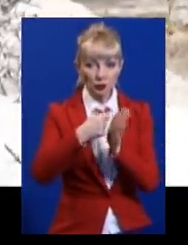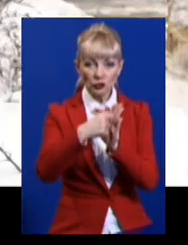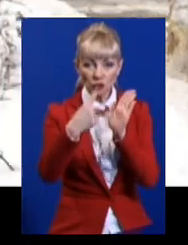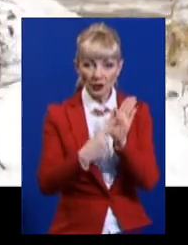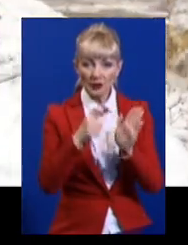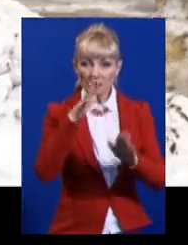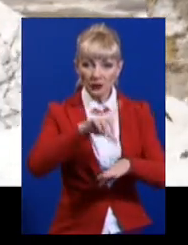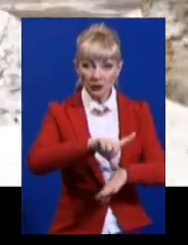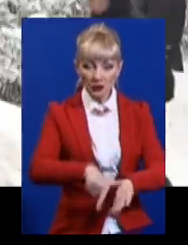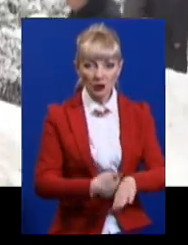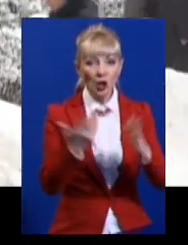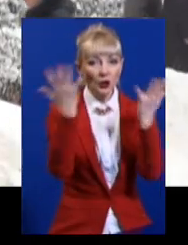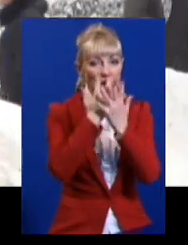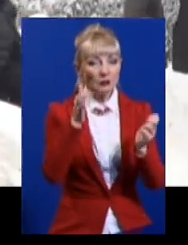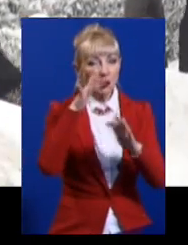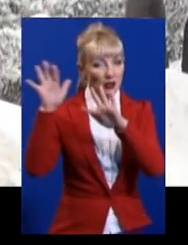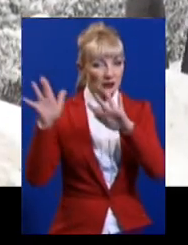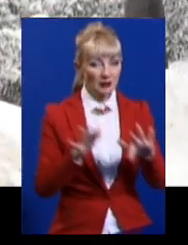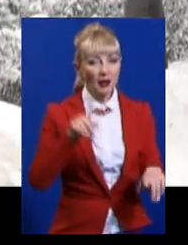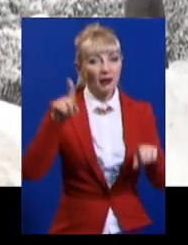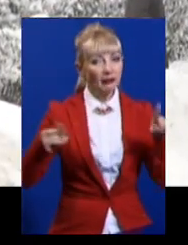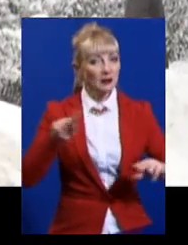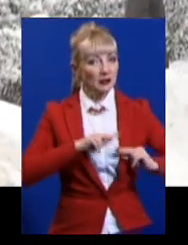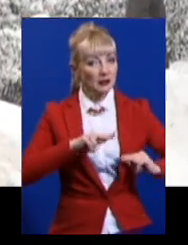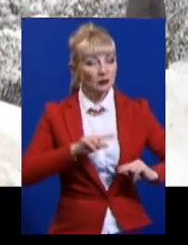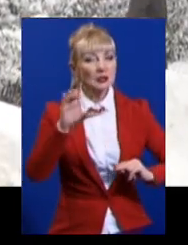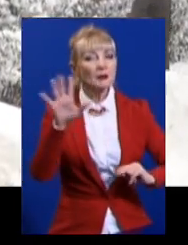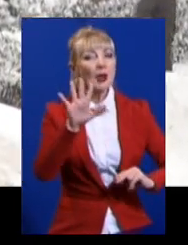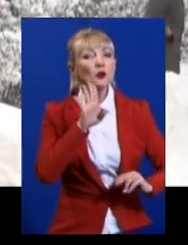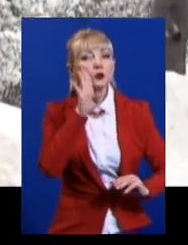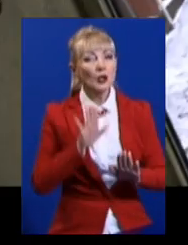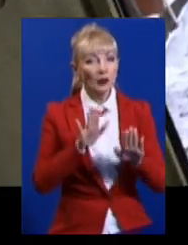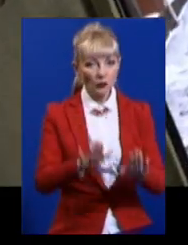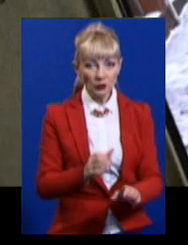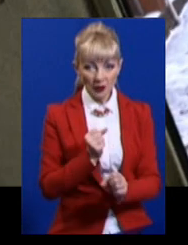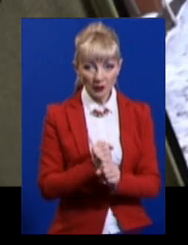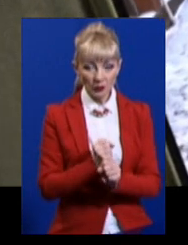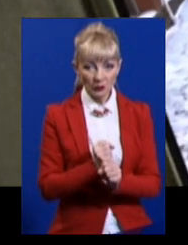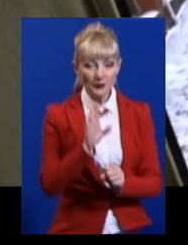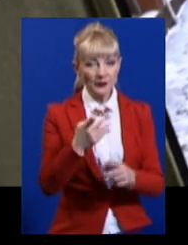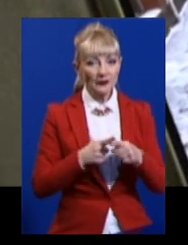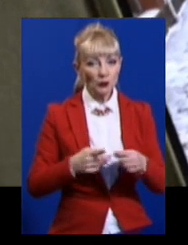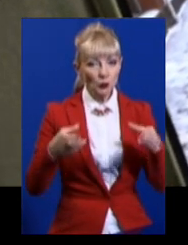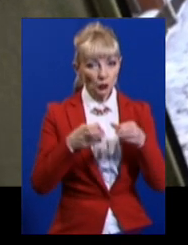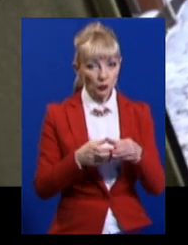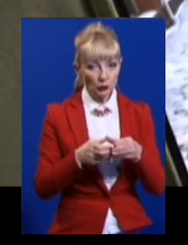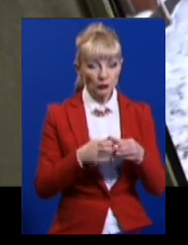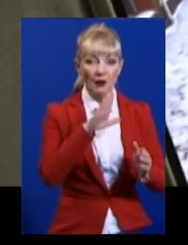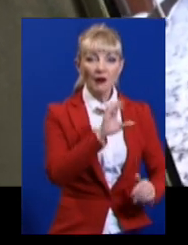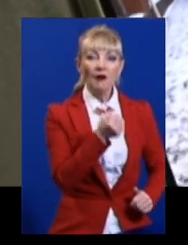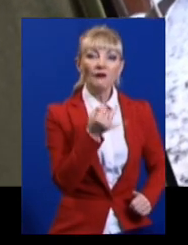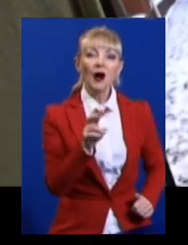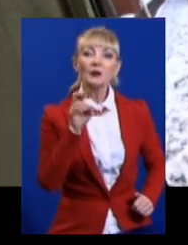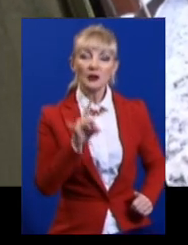У зимку, коли снігопаде, деякі робітники виходять з п'ятої ранку. У цю групу у Вайбері